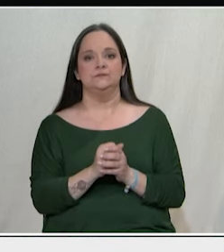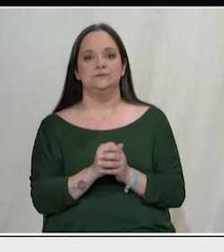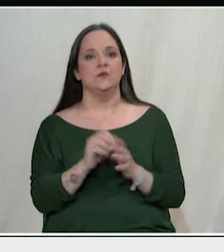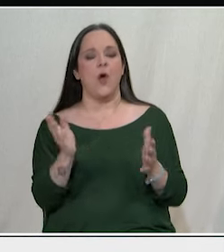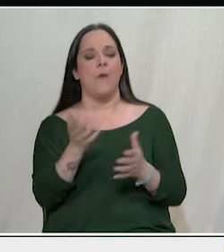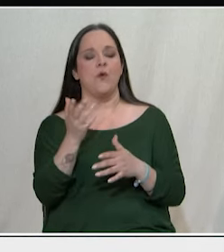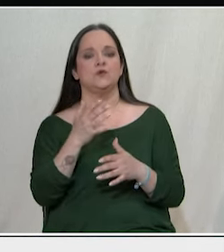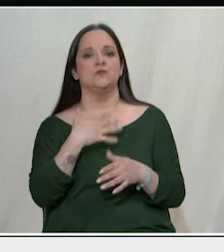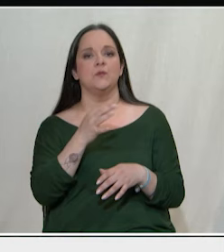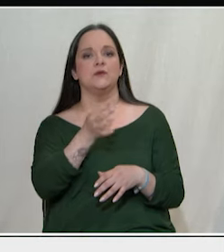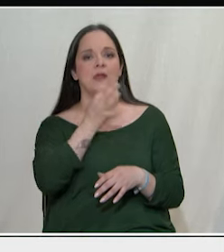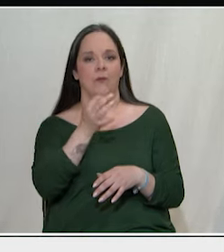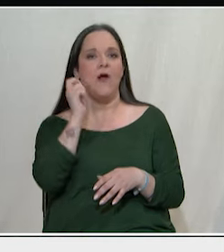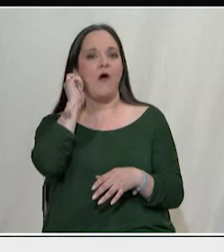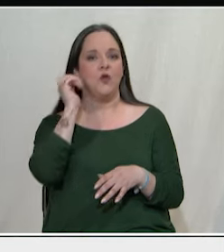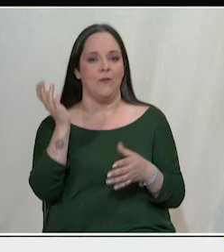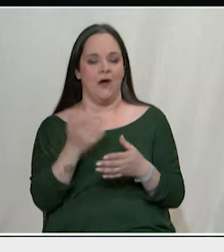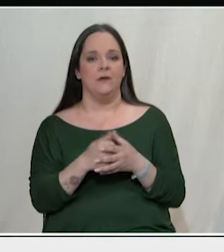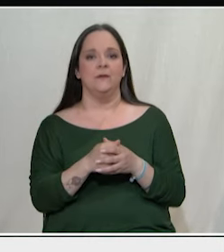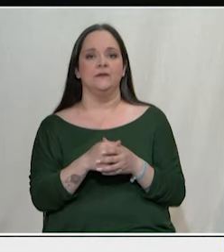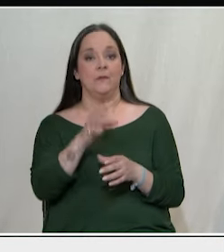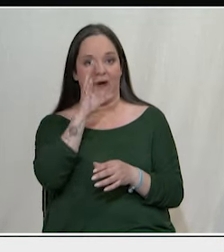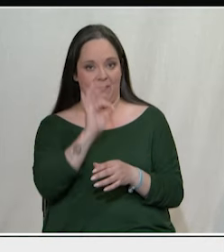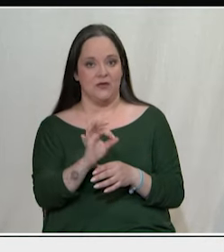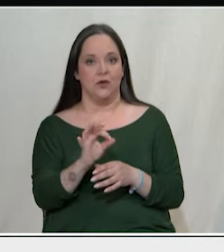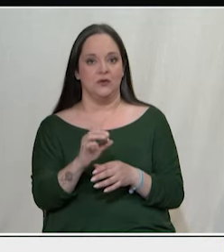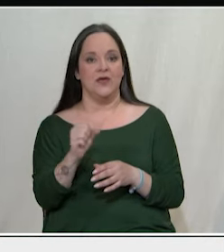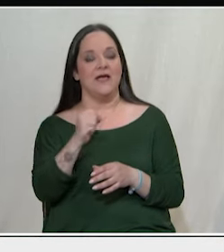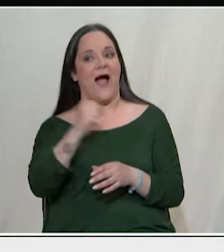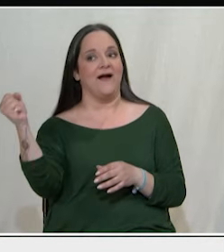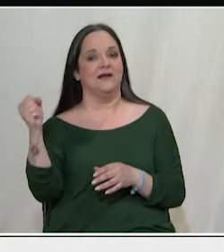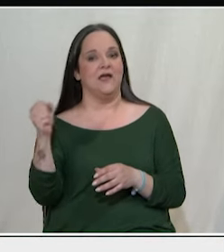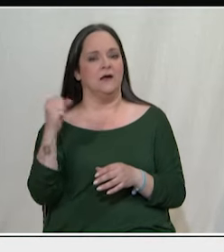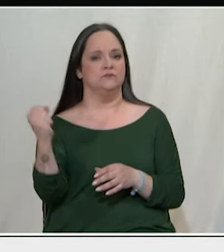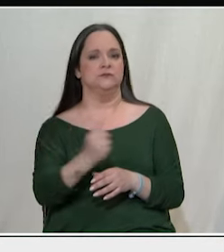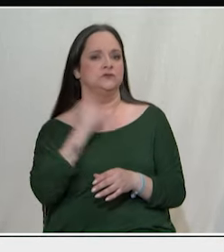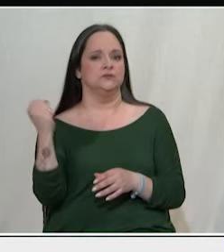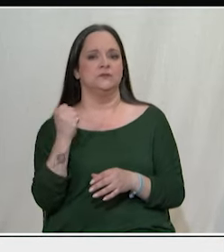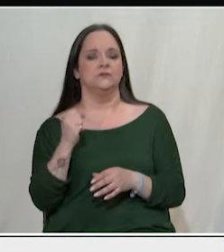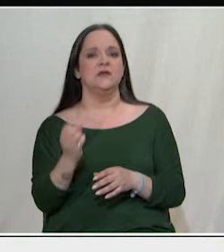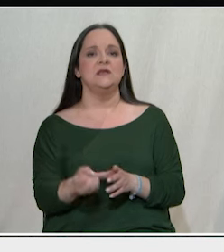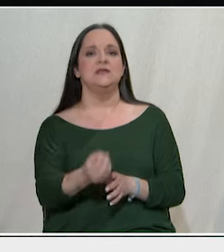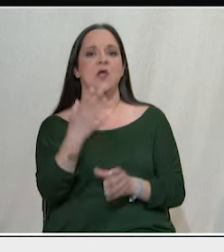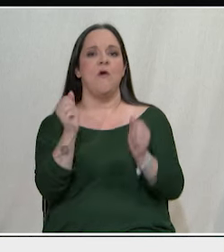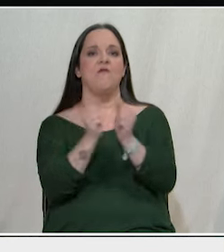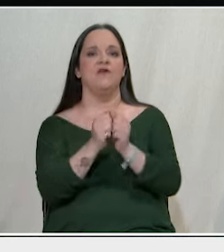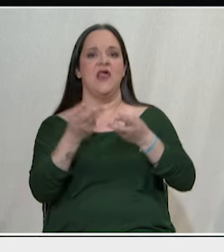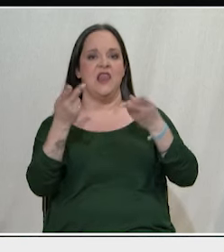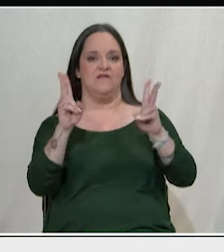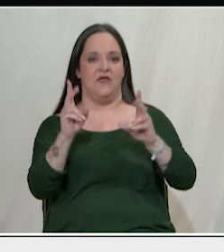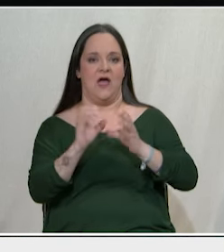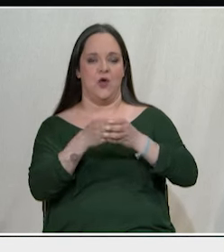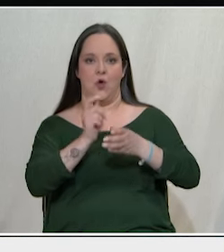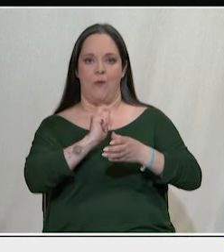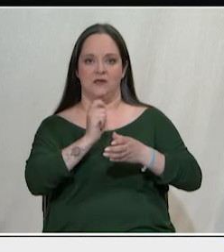τον εαυτό τους και μεταμφιαστούν στην πραγματικότητα πρόκειται για ακραία νεοφιλελεύθερα κόμματα Απέναντι σε αυτούς